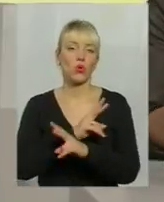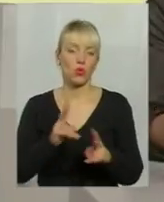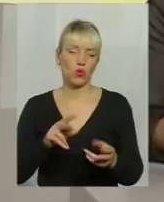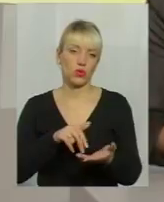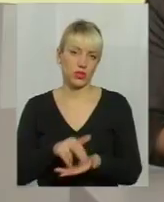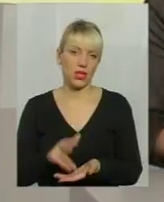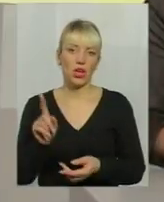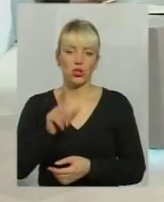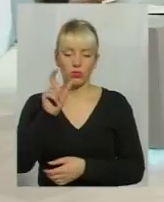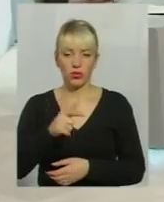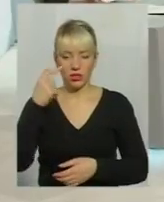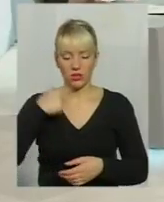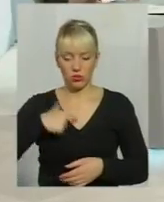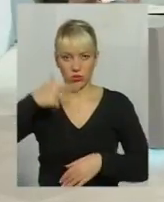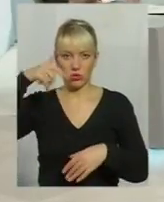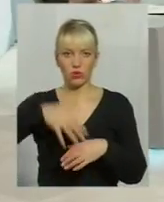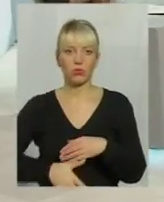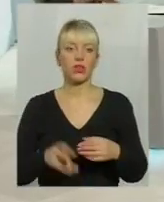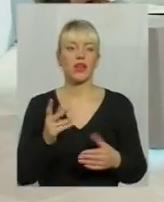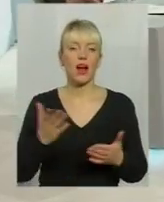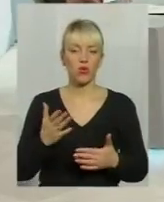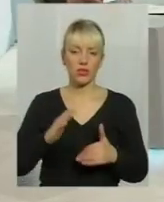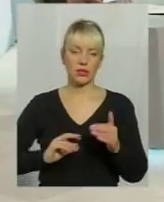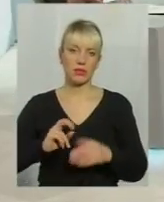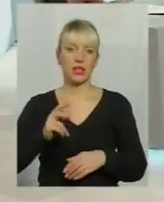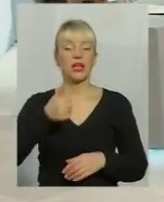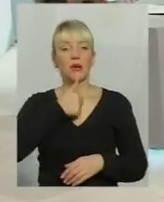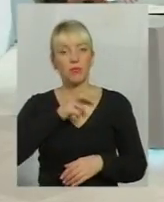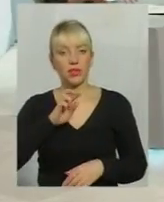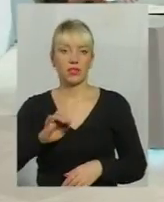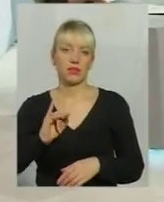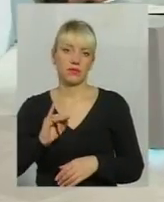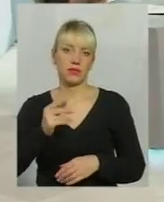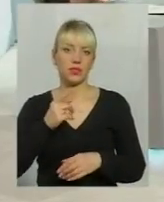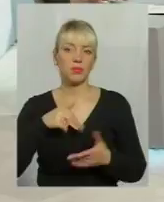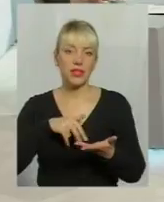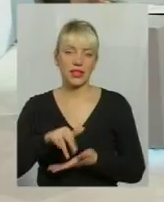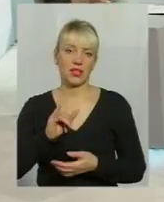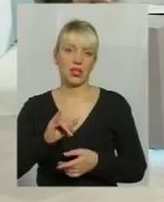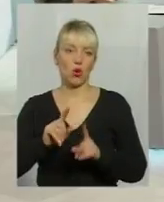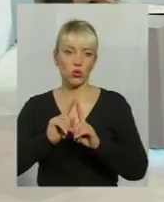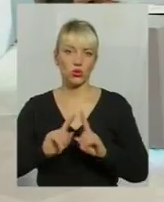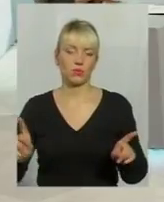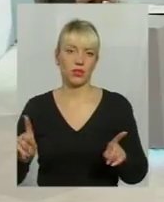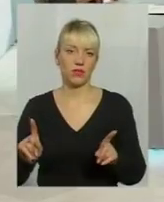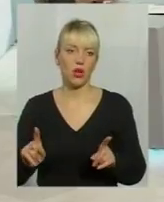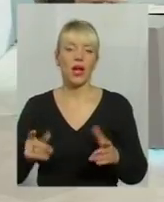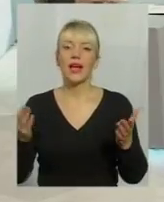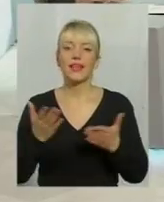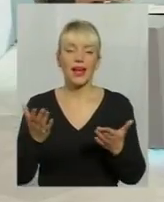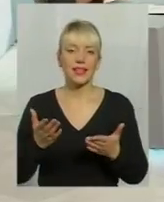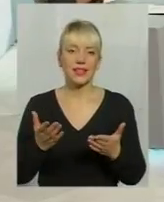Щоб людина собі розуміла, до якого спеціаліста їй хоча б спробувати піти? І особливо, які